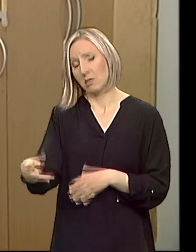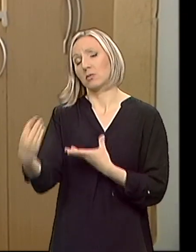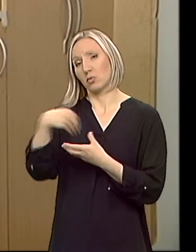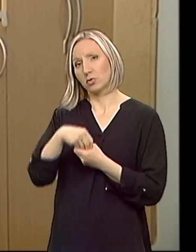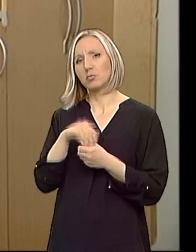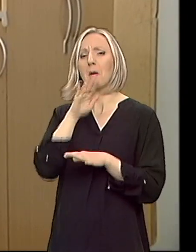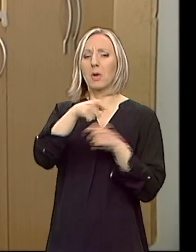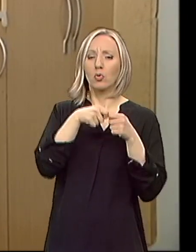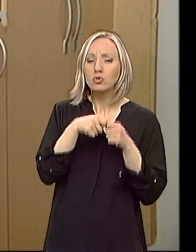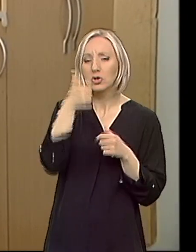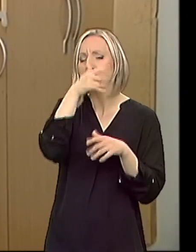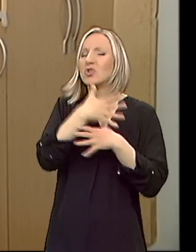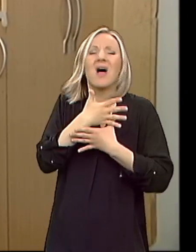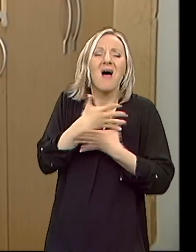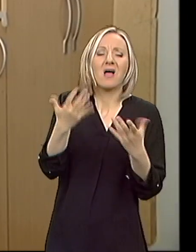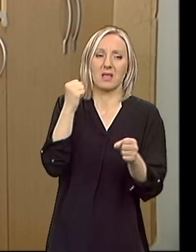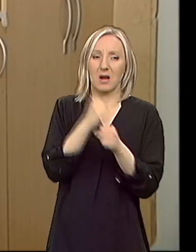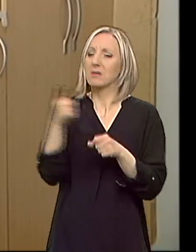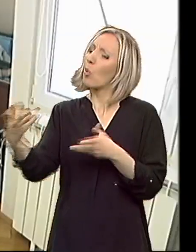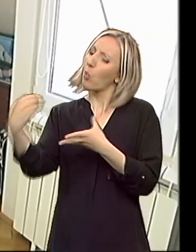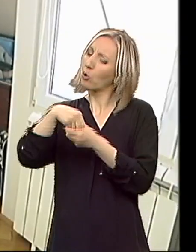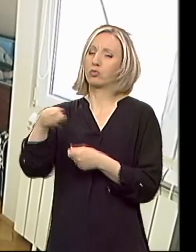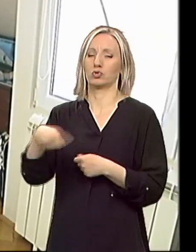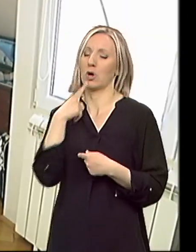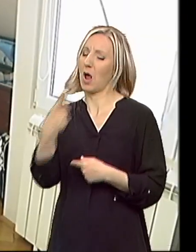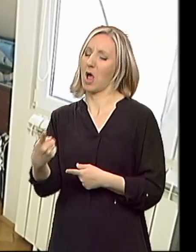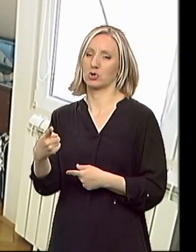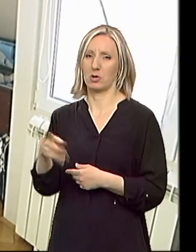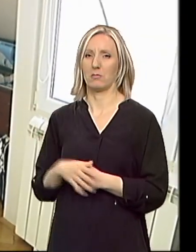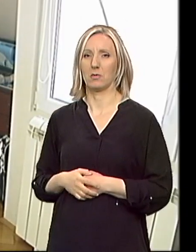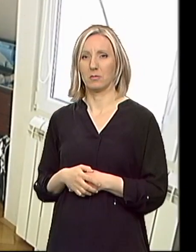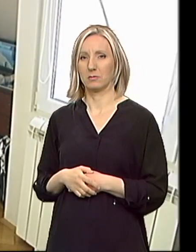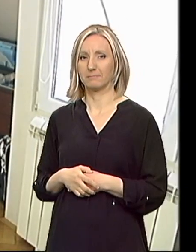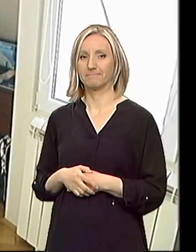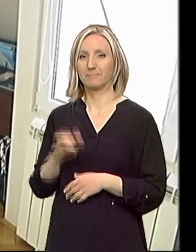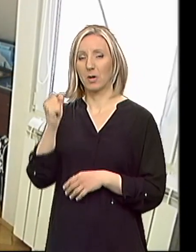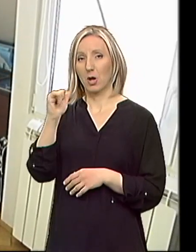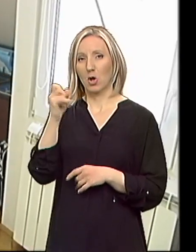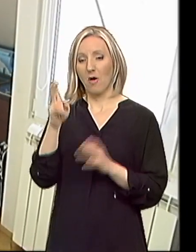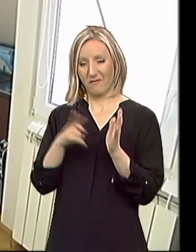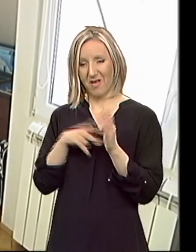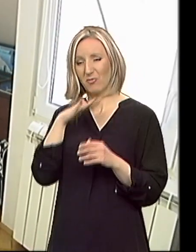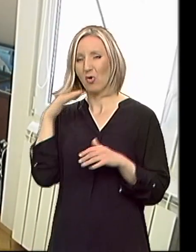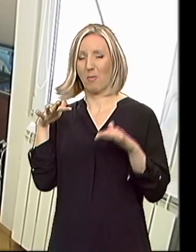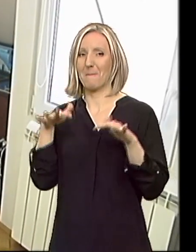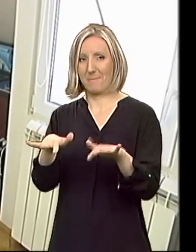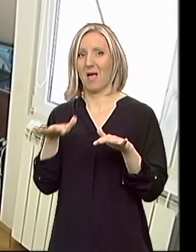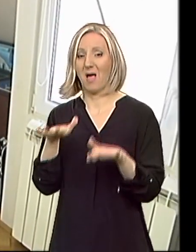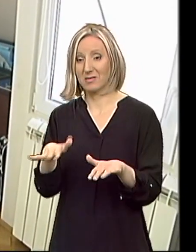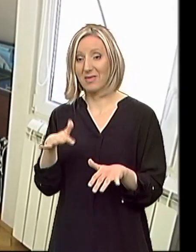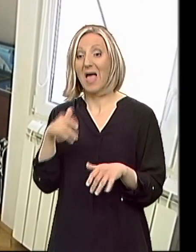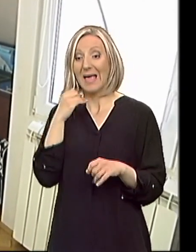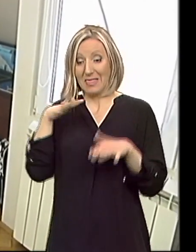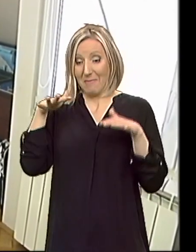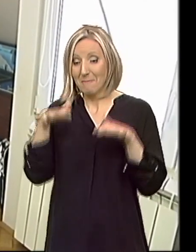udruženja da radimo i što god da se dešava, on je upućen u to. U Jovan ima problema, pošto su skloni padovima, ima problem da ustane